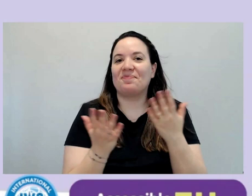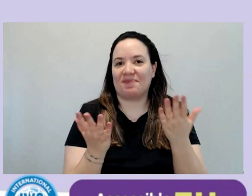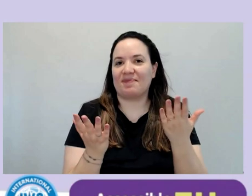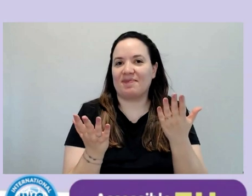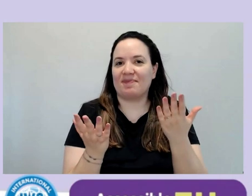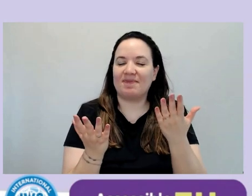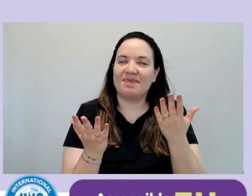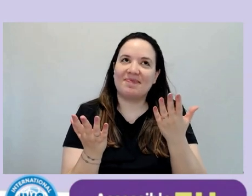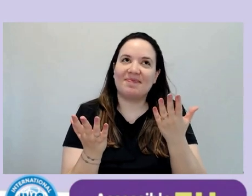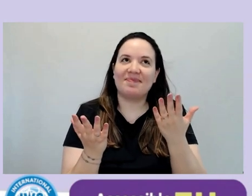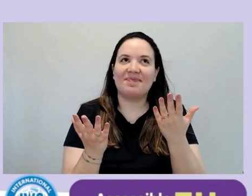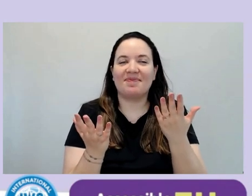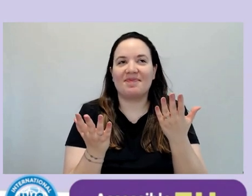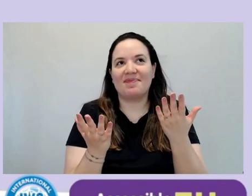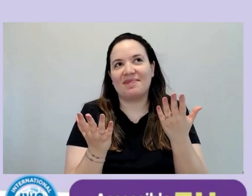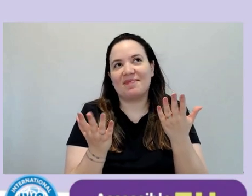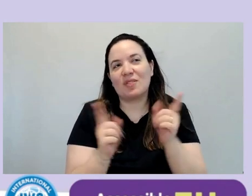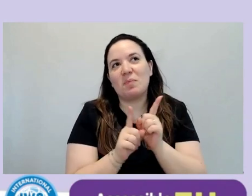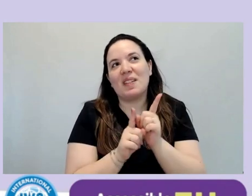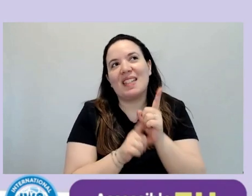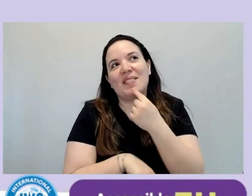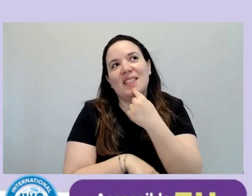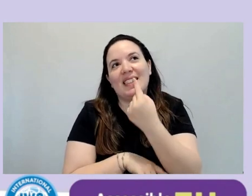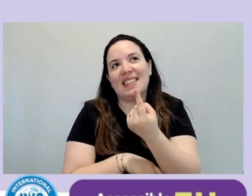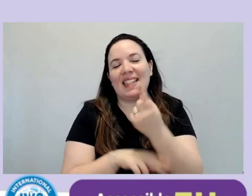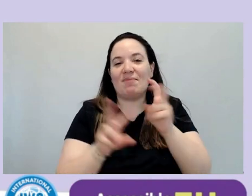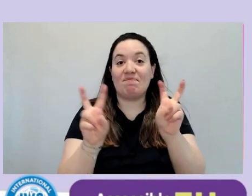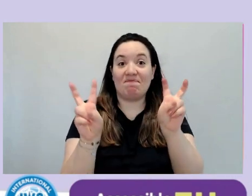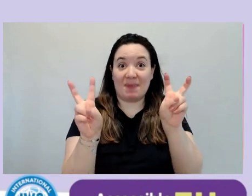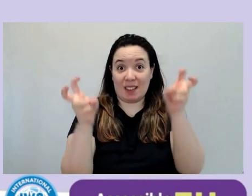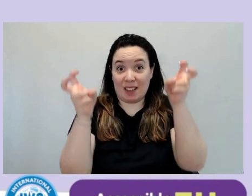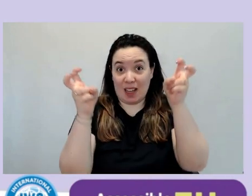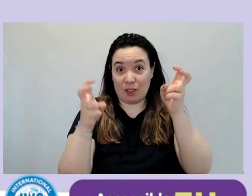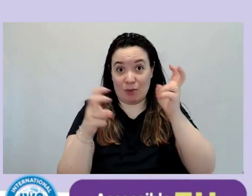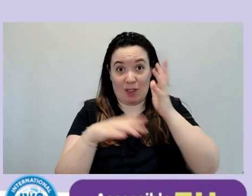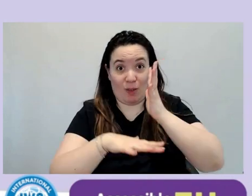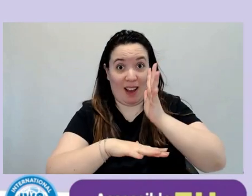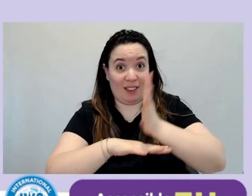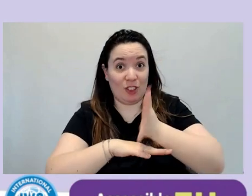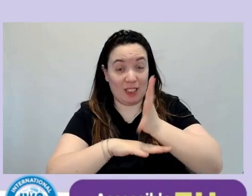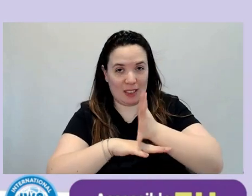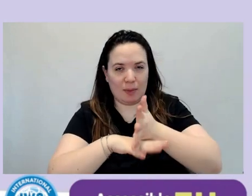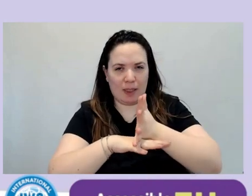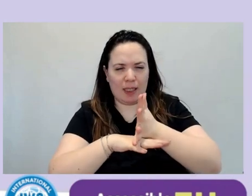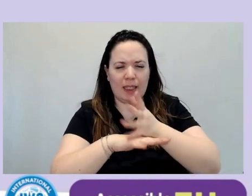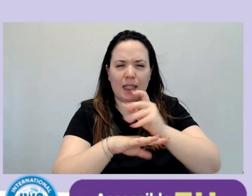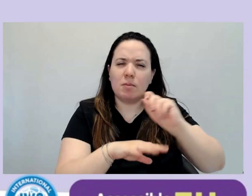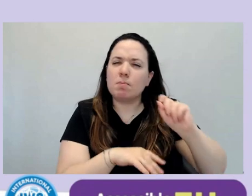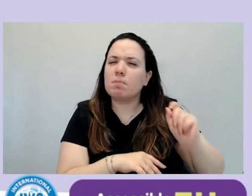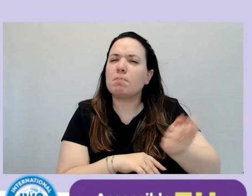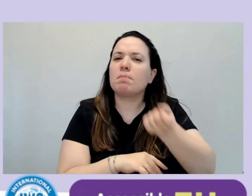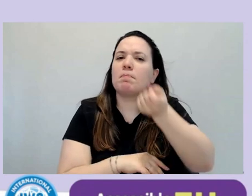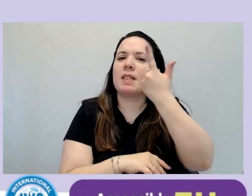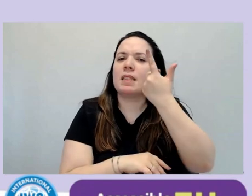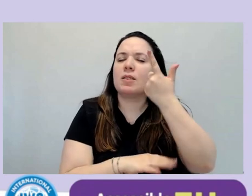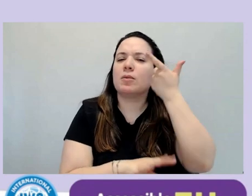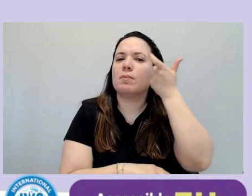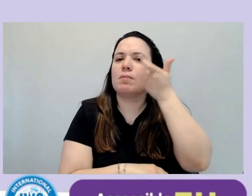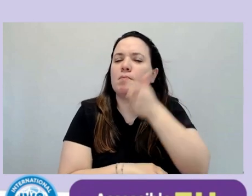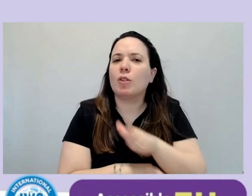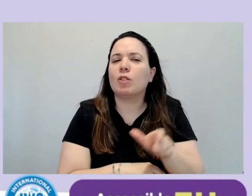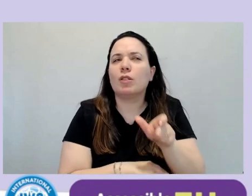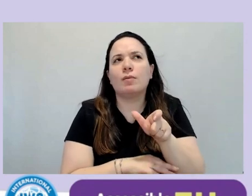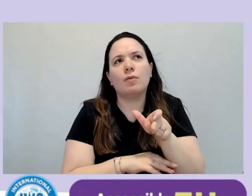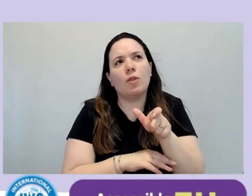Tendenzialmente la tematica di oggi è particolare perché non è una